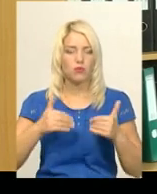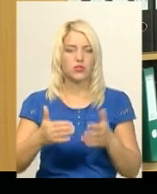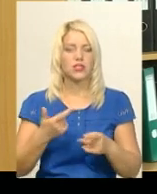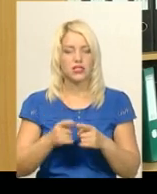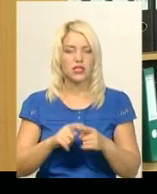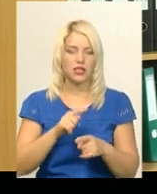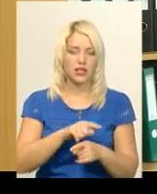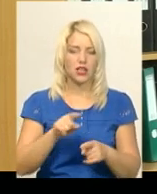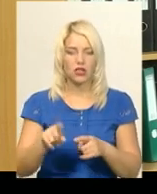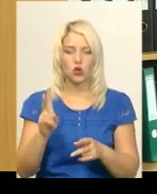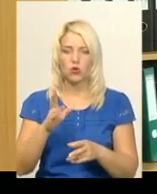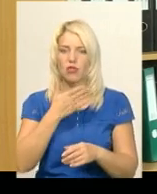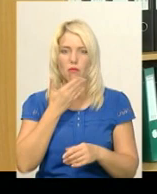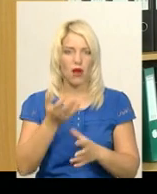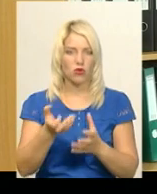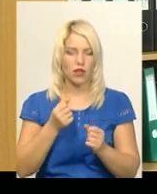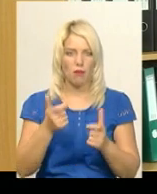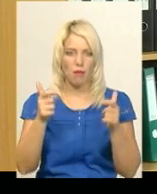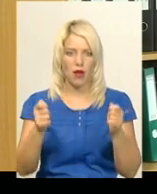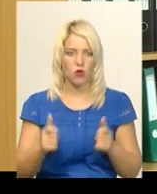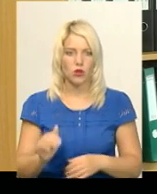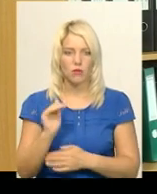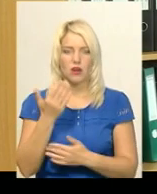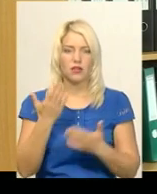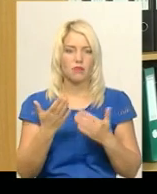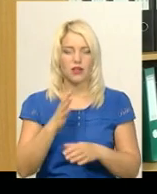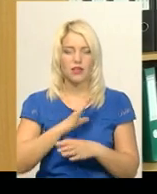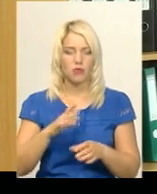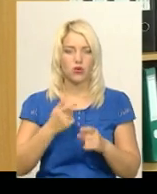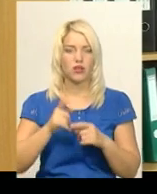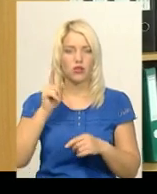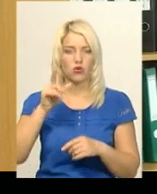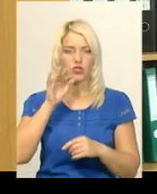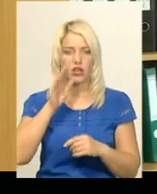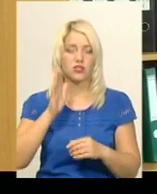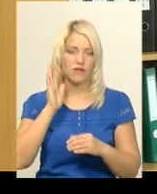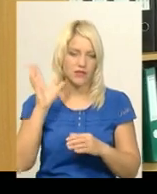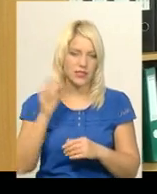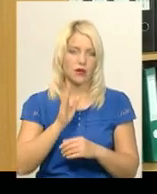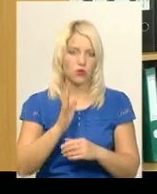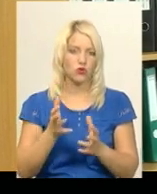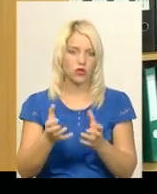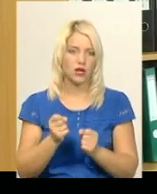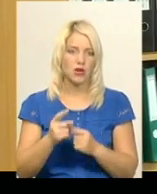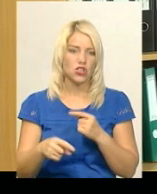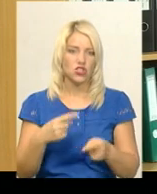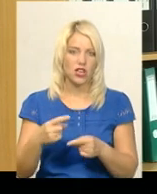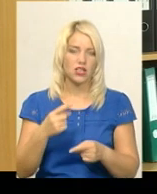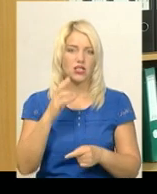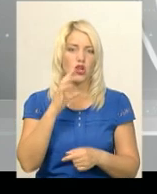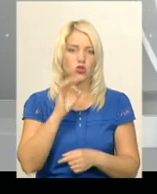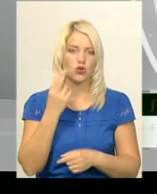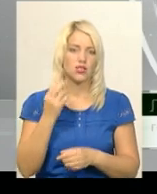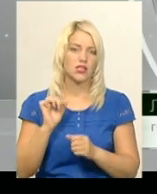тих чи інших причинах не отримали, пакунок малюка, наприклад, їх не було на той час, то вони всі отримують через місцеві органи соціального захисту